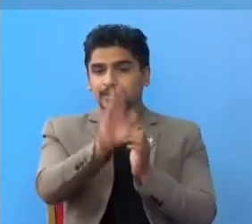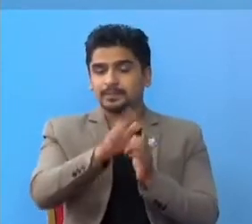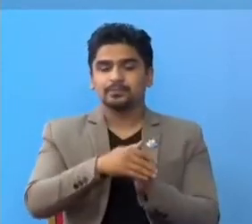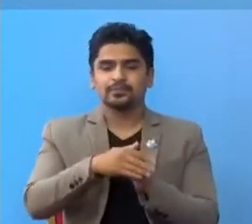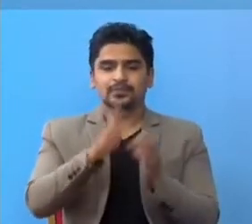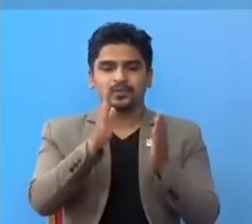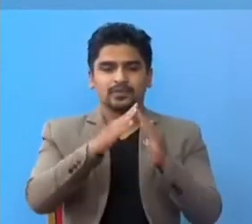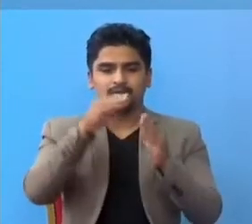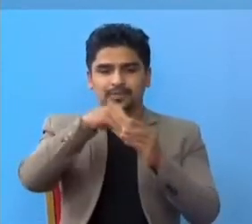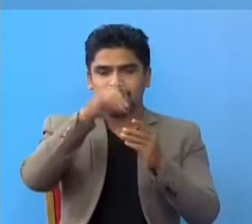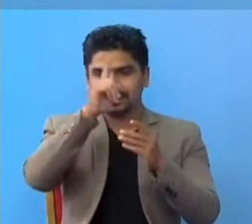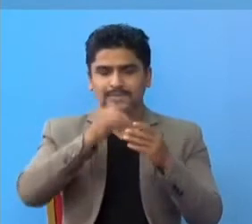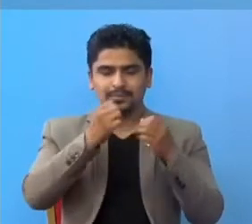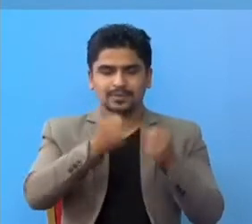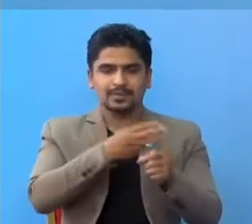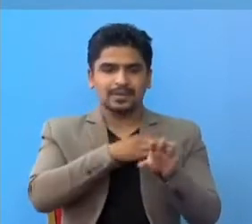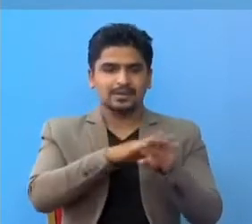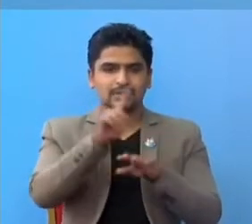नाइंट